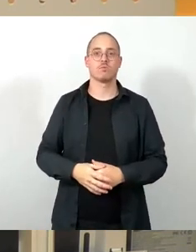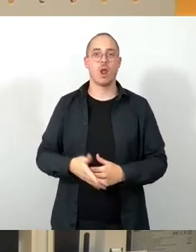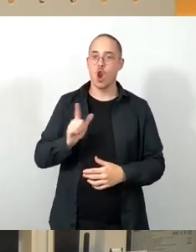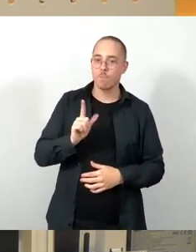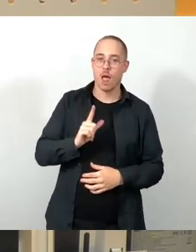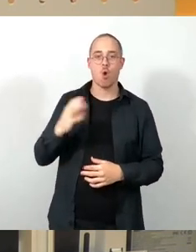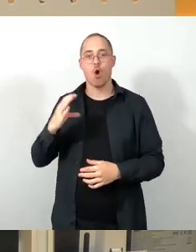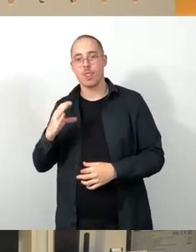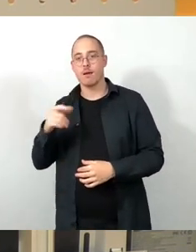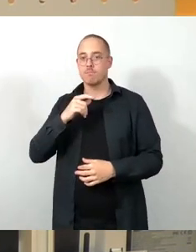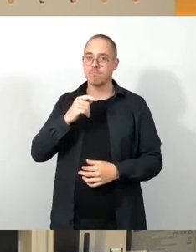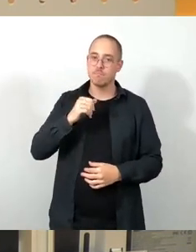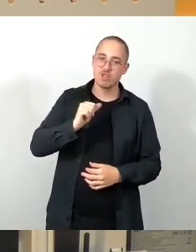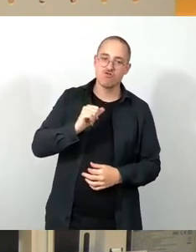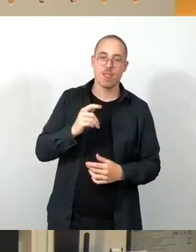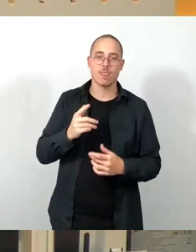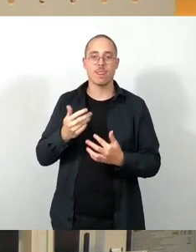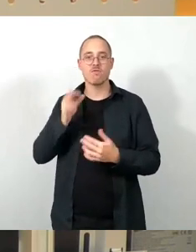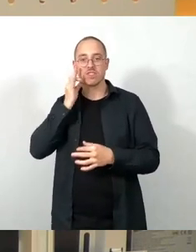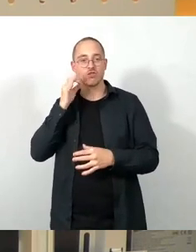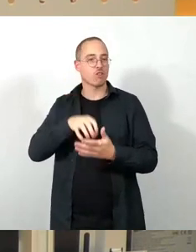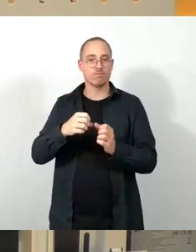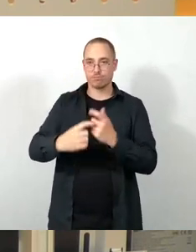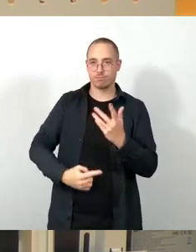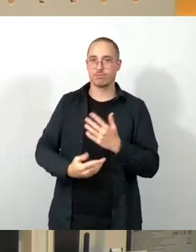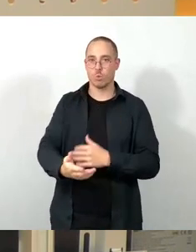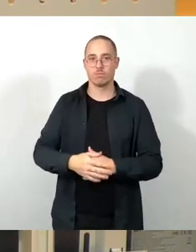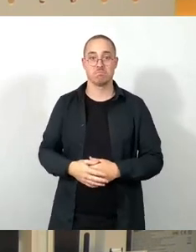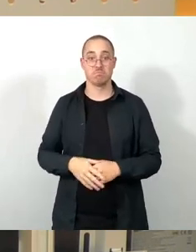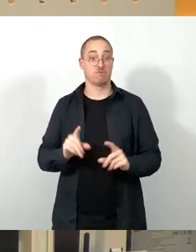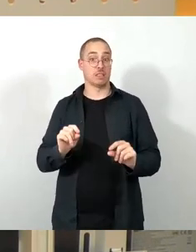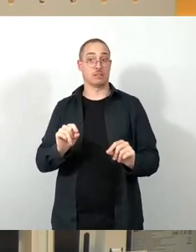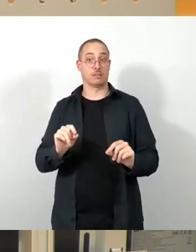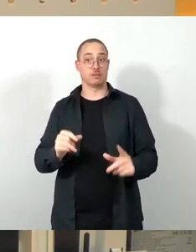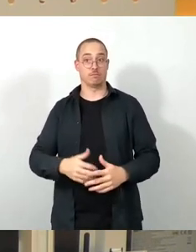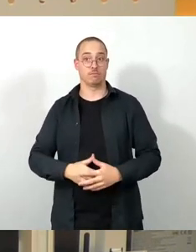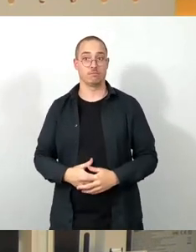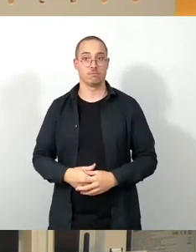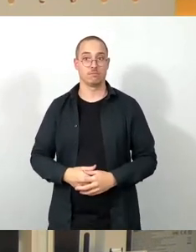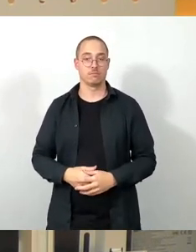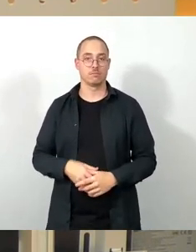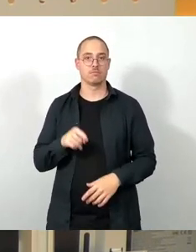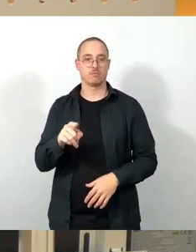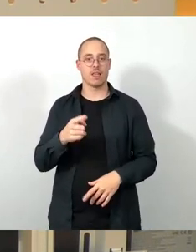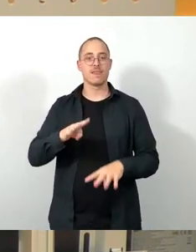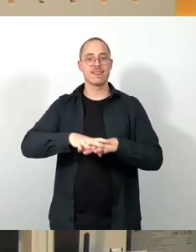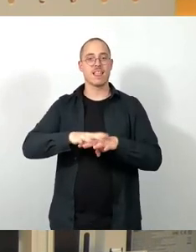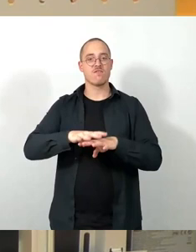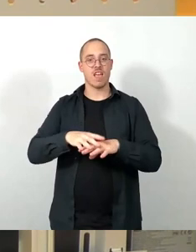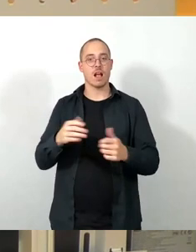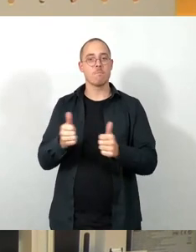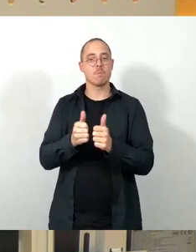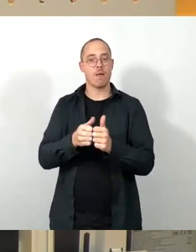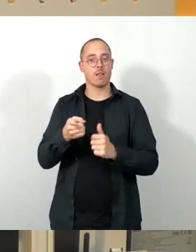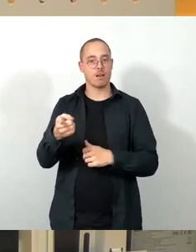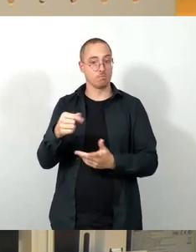Friedrichstadt. Was bedeutet das nun? Offensichtlich sind mehr bezahlte Netzwerkpartner mit dem Akazienhof beschäftigt, als